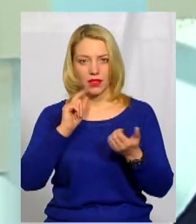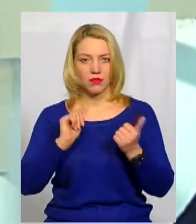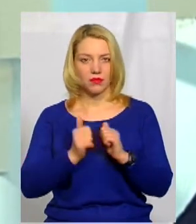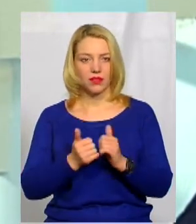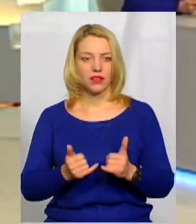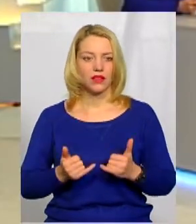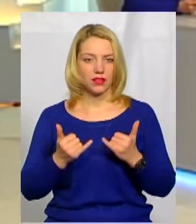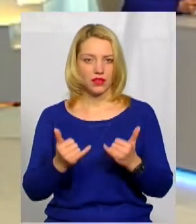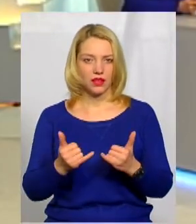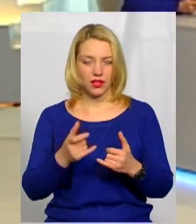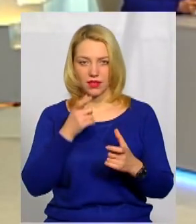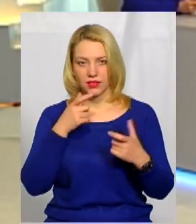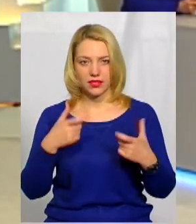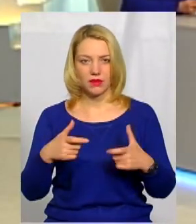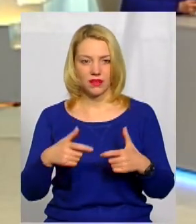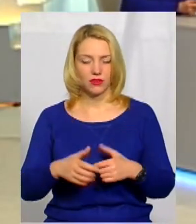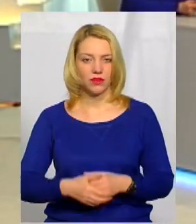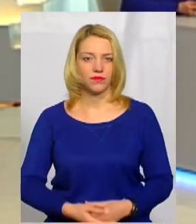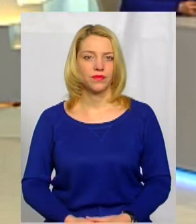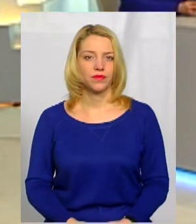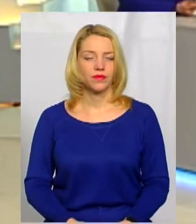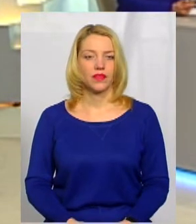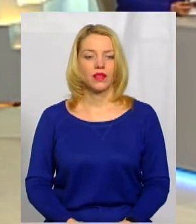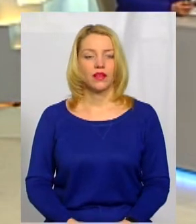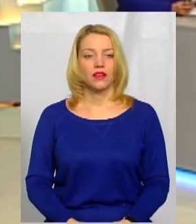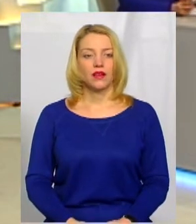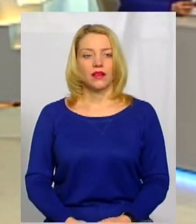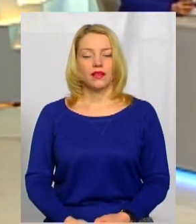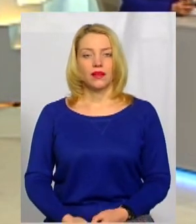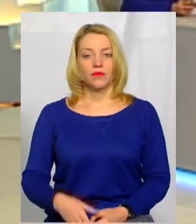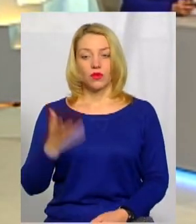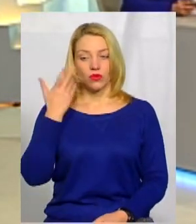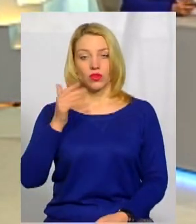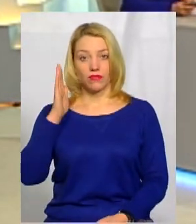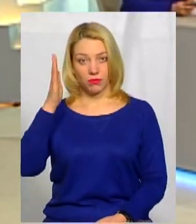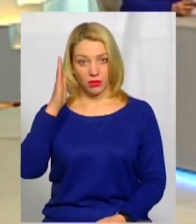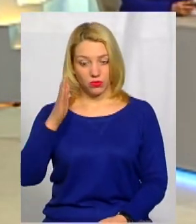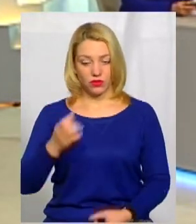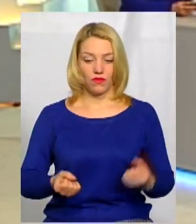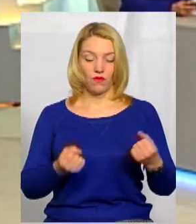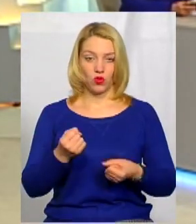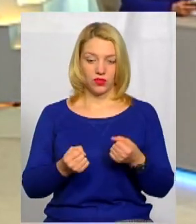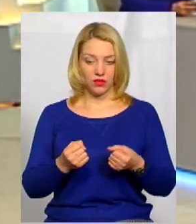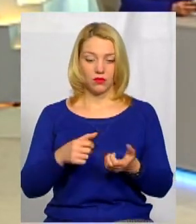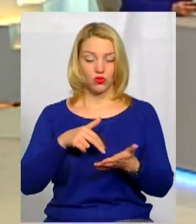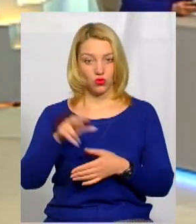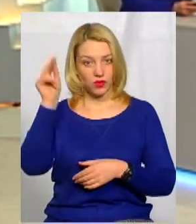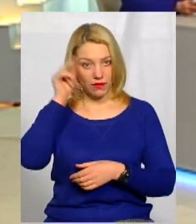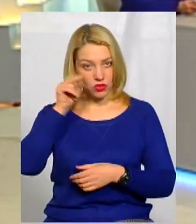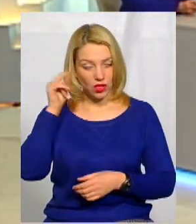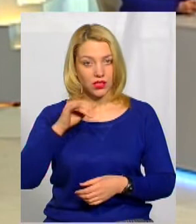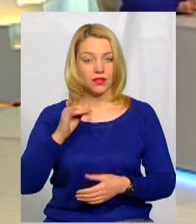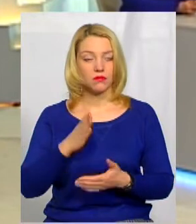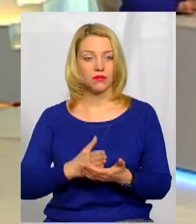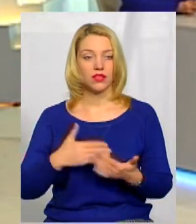екзаменатора, екзаменуючого. Коли майбутній водій пройшов навчання, має